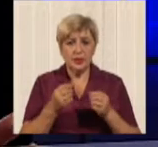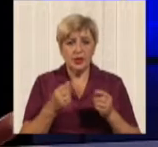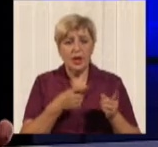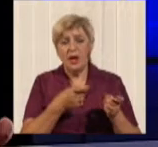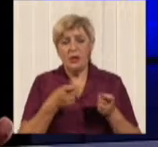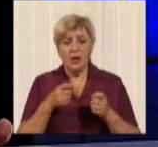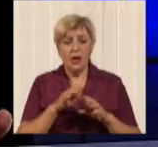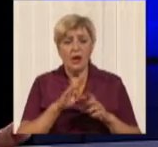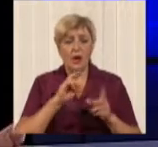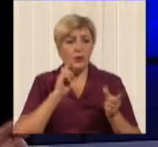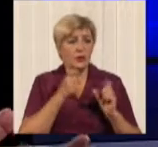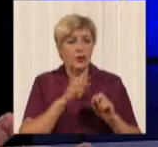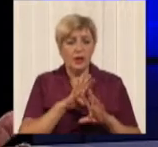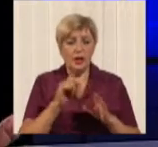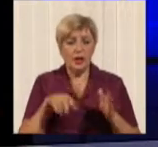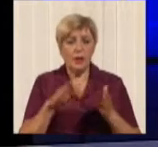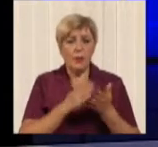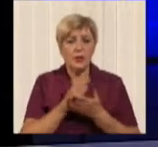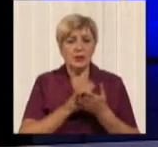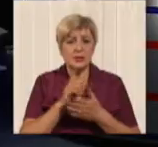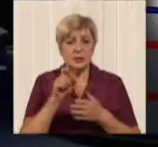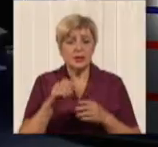процеси. і, відповідь, відповідь,